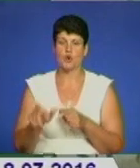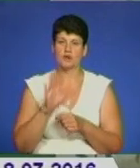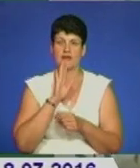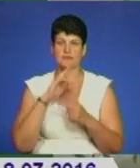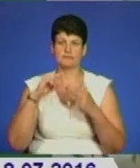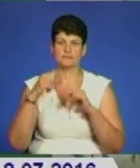Дякую перегляд!